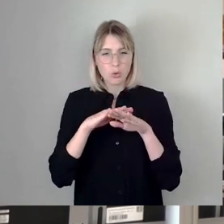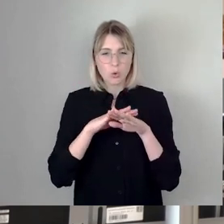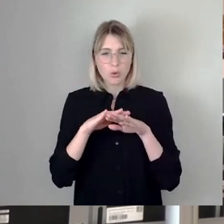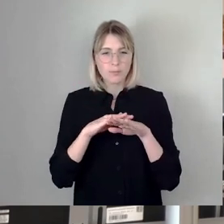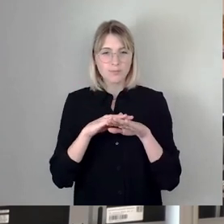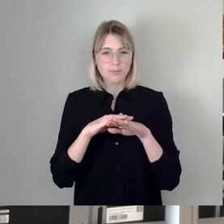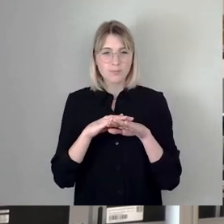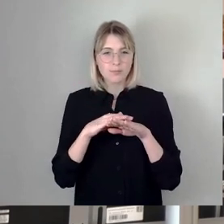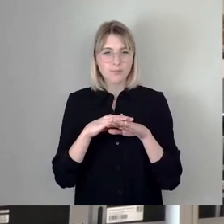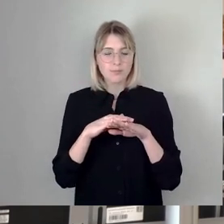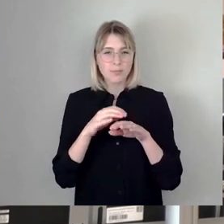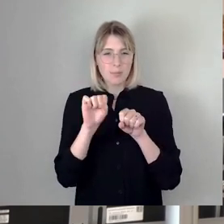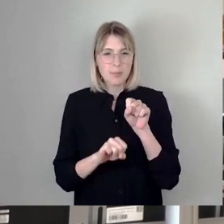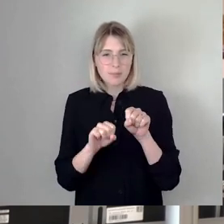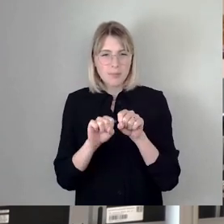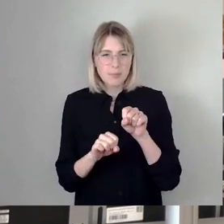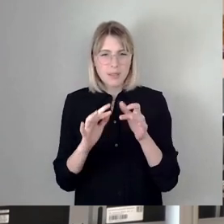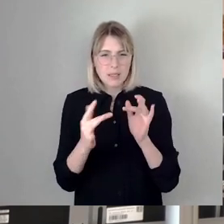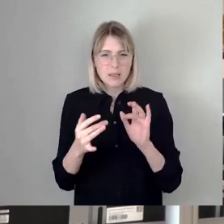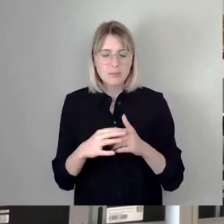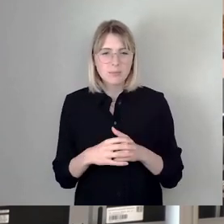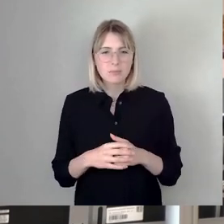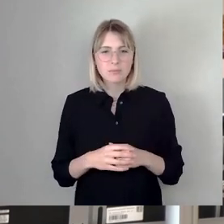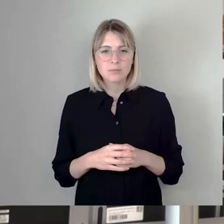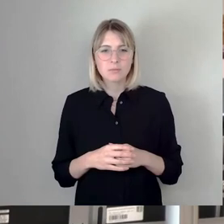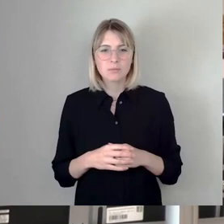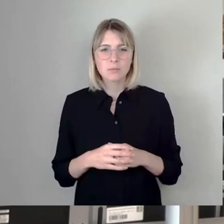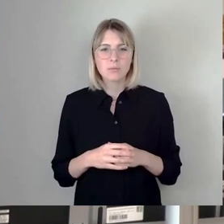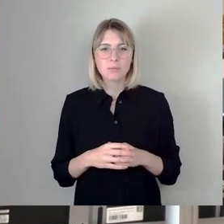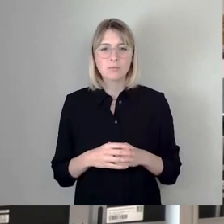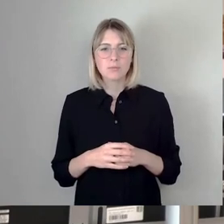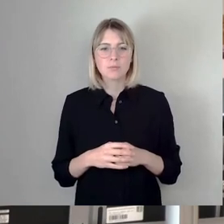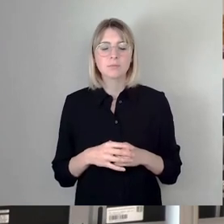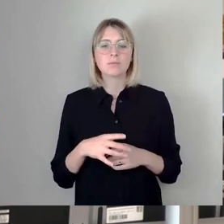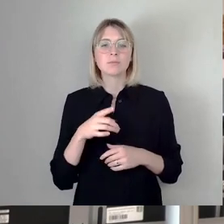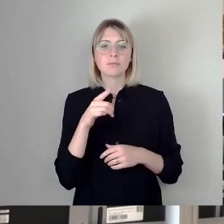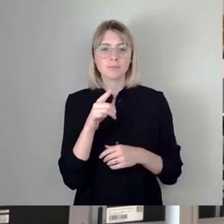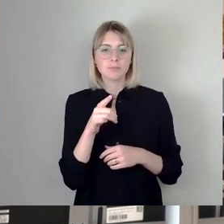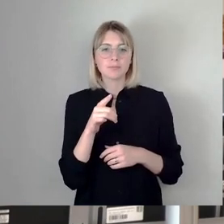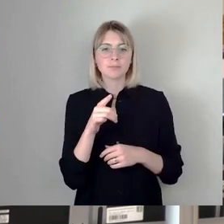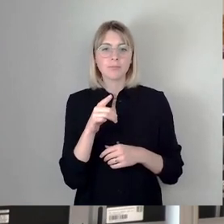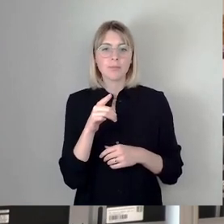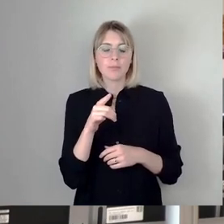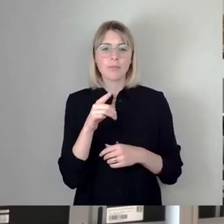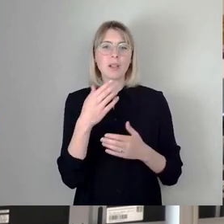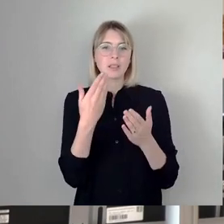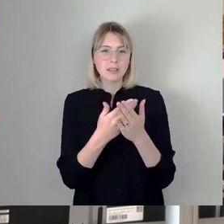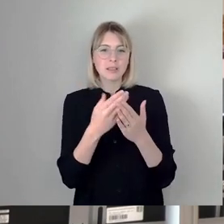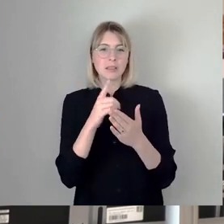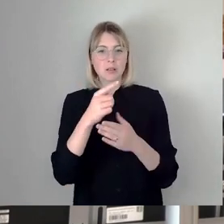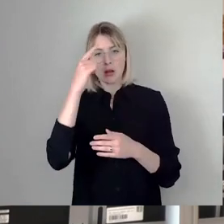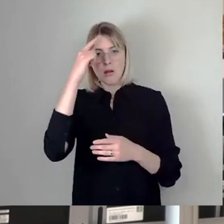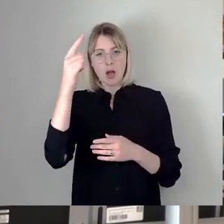nach wie vor dafür, diese Konzessionsvorgabe zu streichen und deshalb haben wir hier auch noch mal das im Rat beantragt,